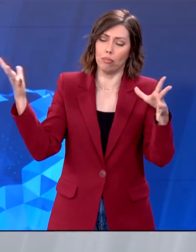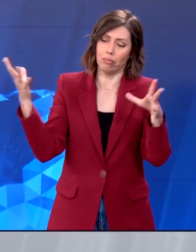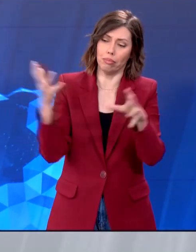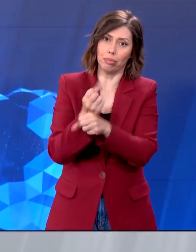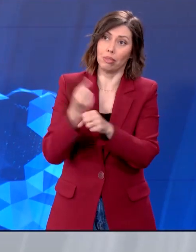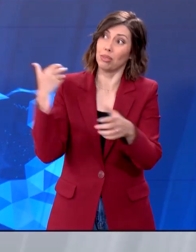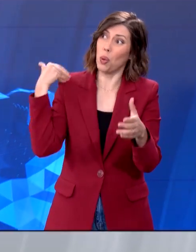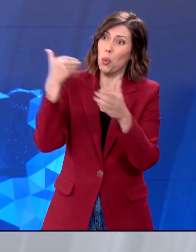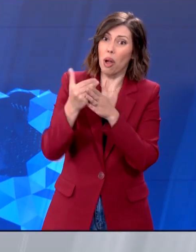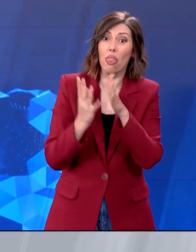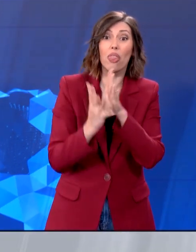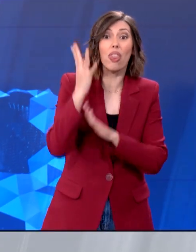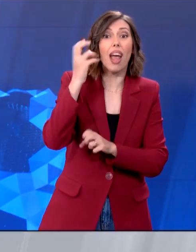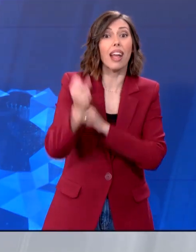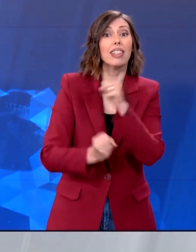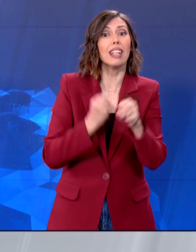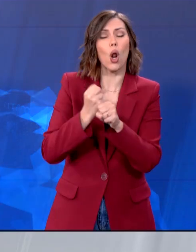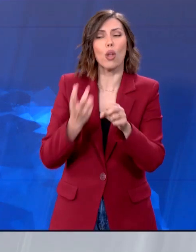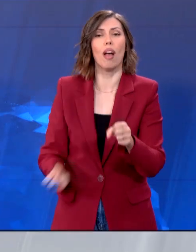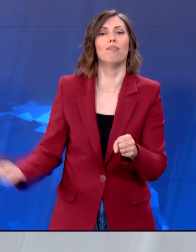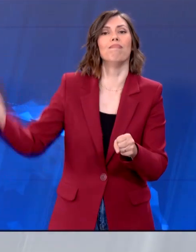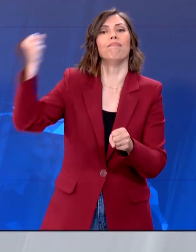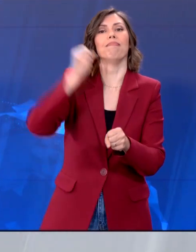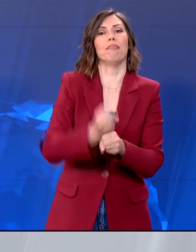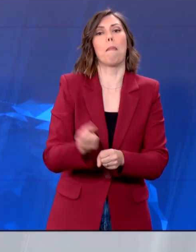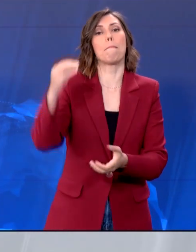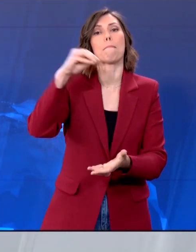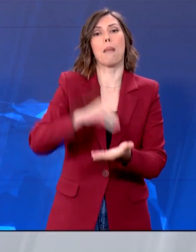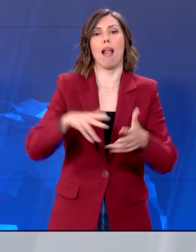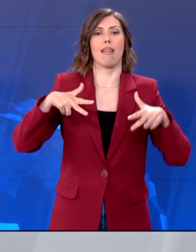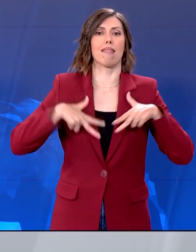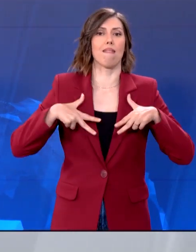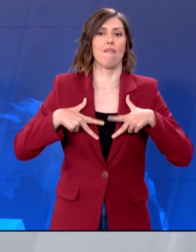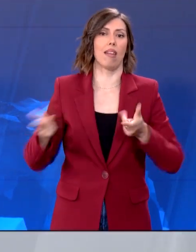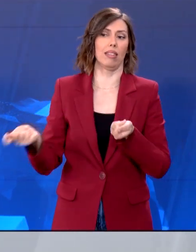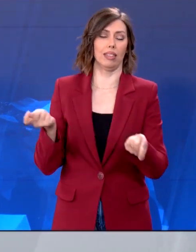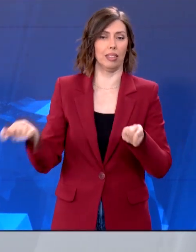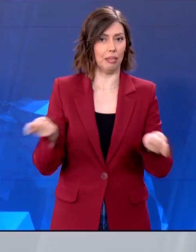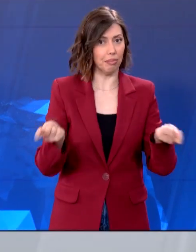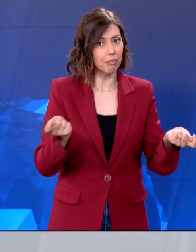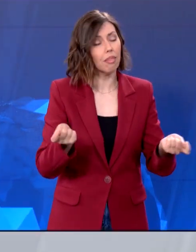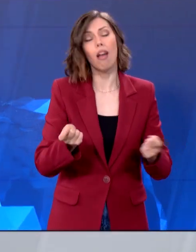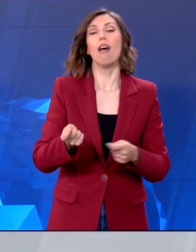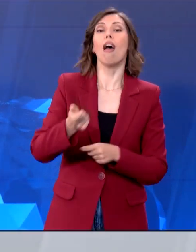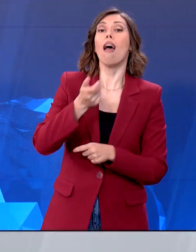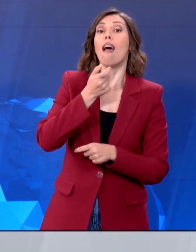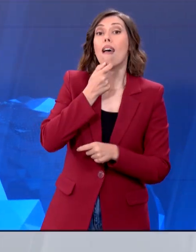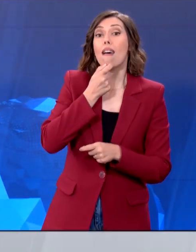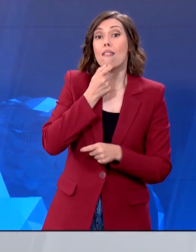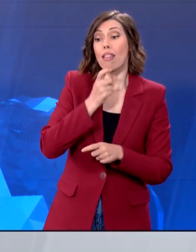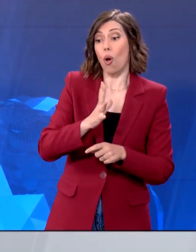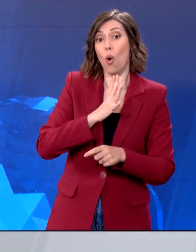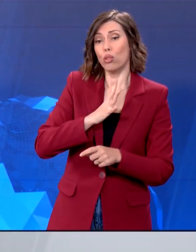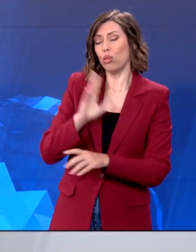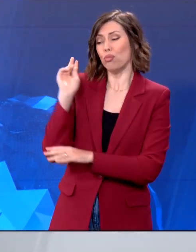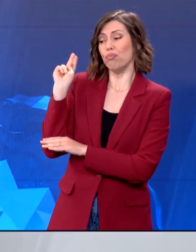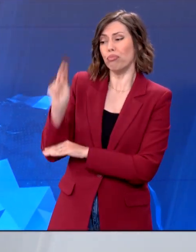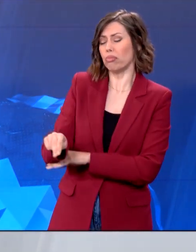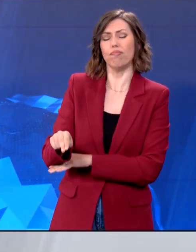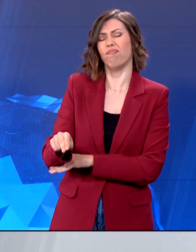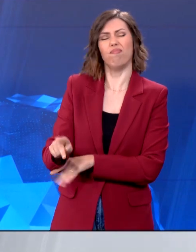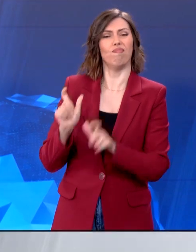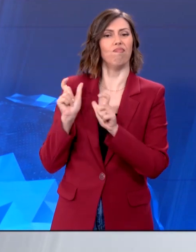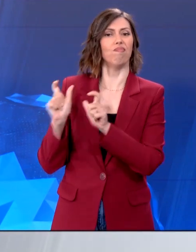14 χρόνια γίνονται ξανά κάτοικοι στον αριθμό 10 της Downing Street. Αφού οι Βρετανοί αποδοκίμασαν την πολιτική των συντηρητικών που